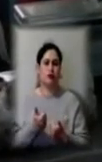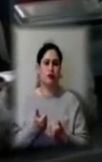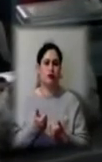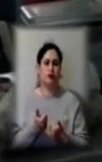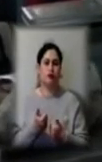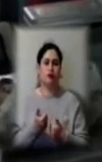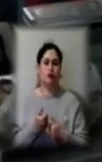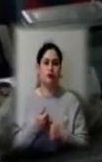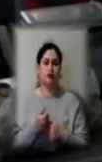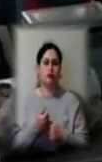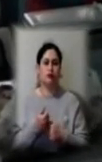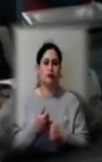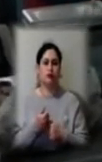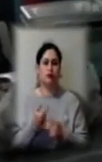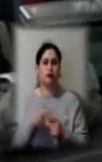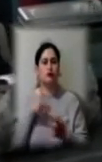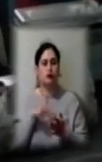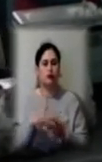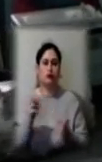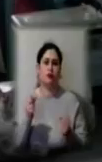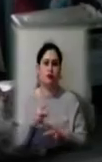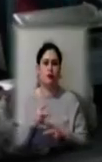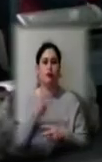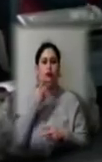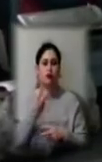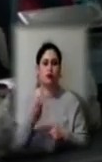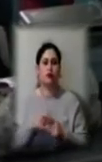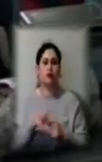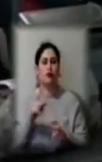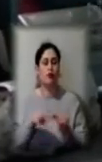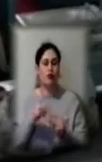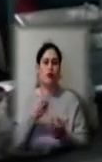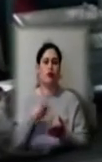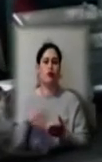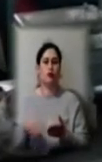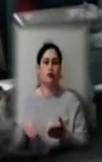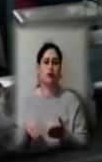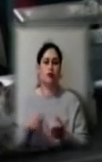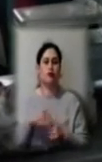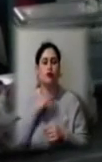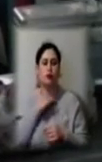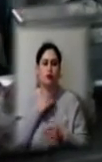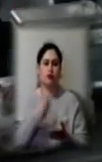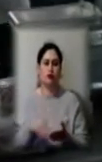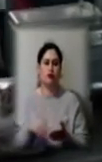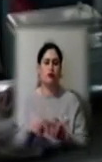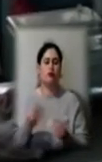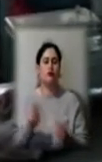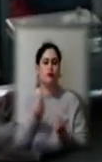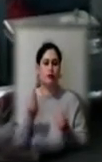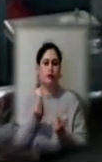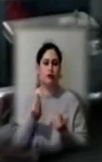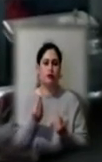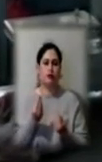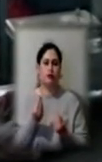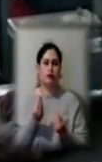Прийшла спеціально, бо що молочне купила, м'яса купила, свіжого. Ну і